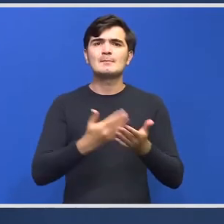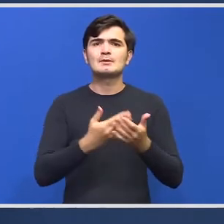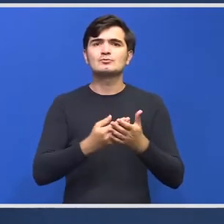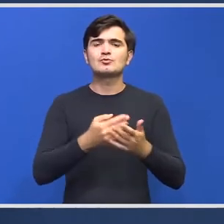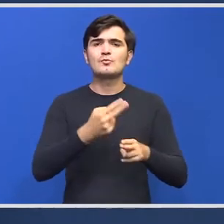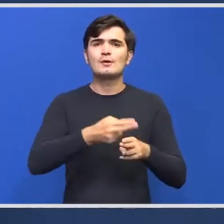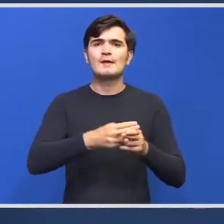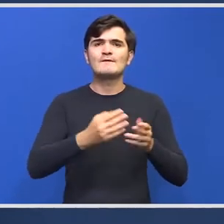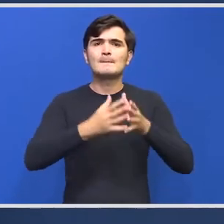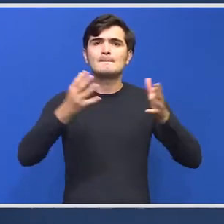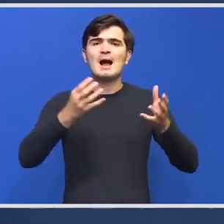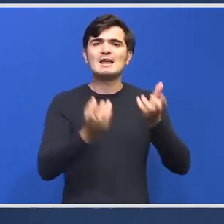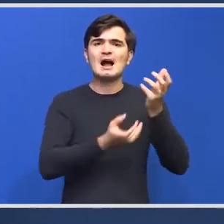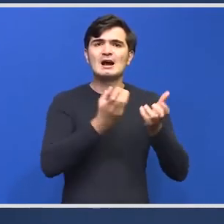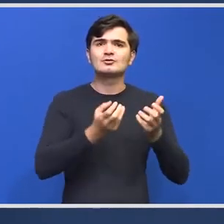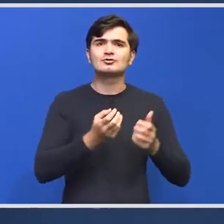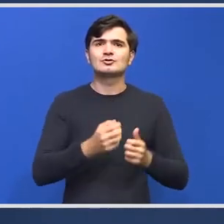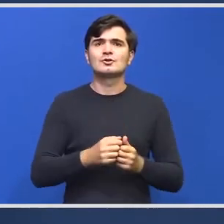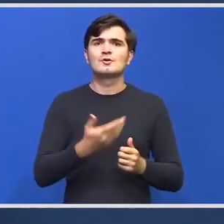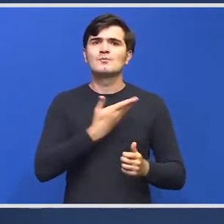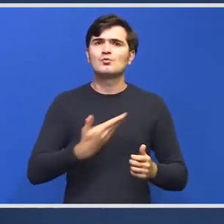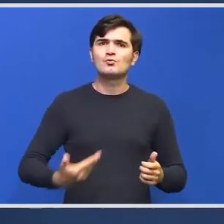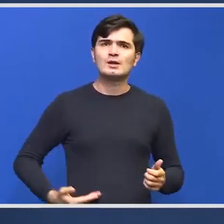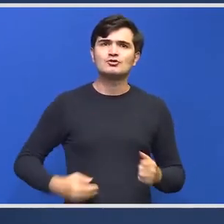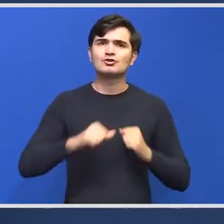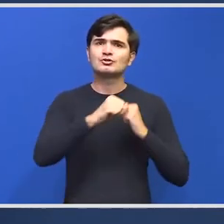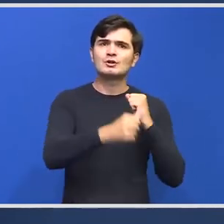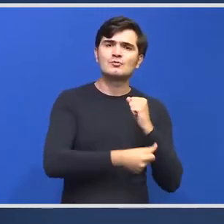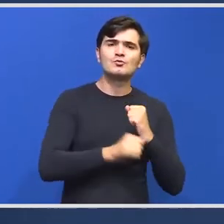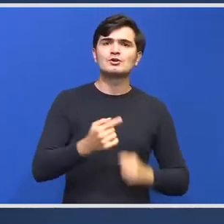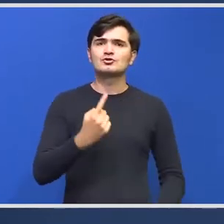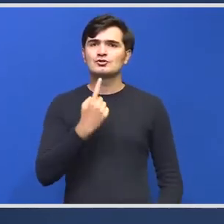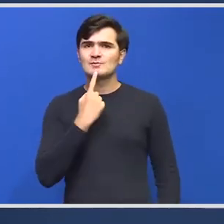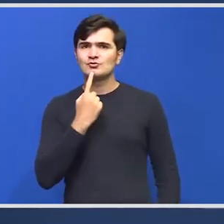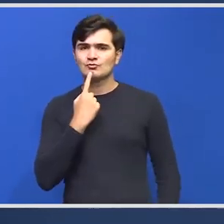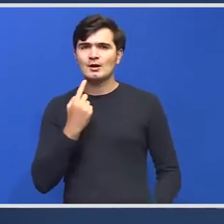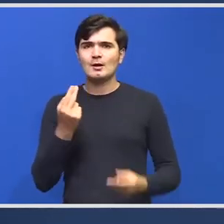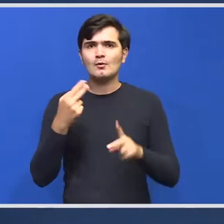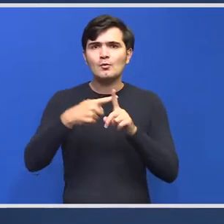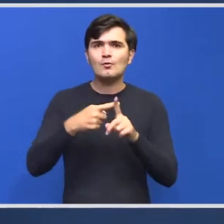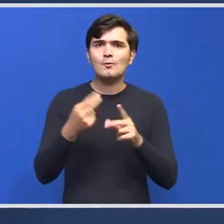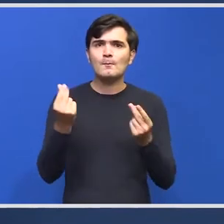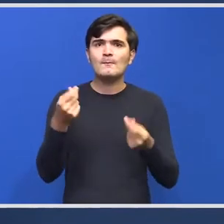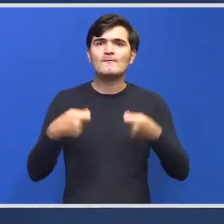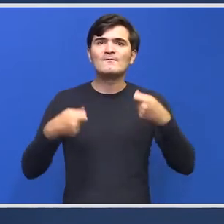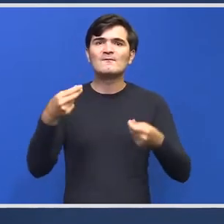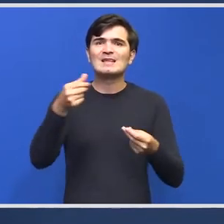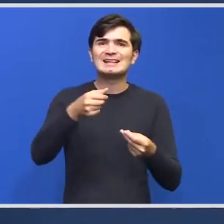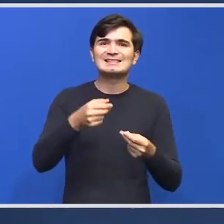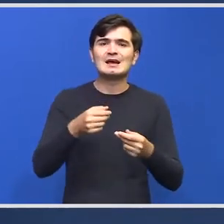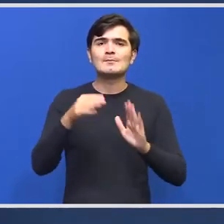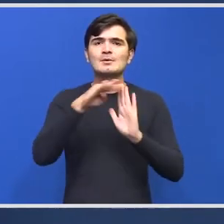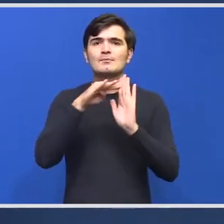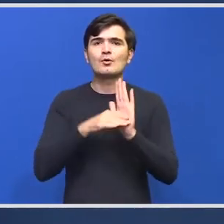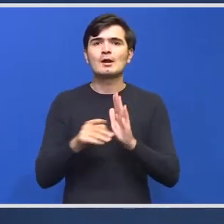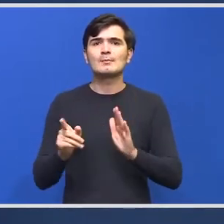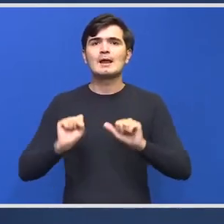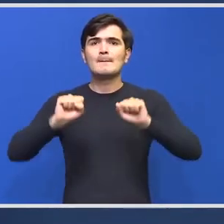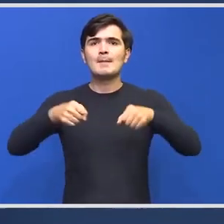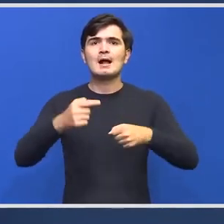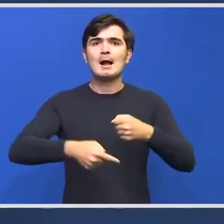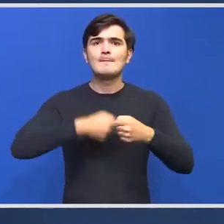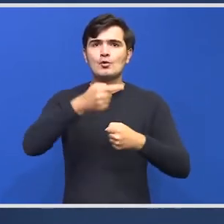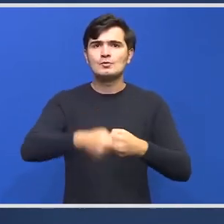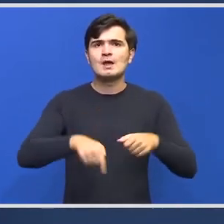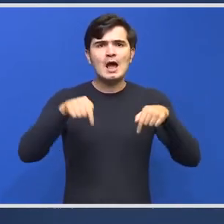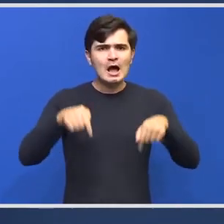Târgu Mureș. Deci, finanțarea se va face prin programul cu Banca Mondială. Acestea au fost lucrurile